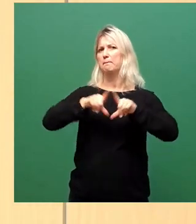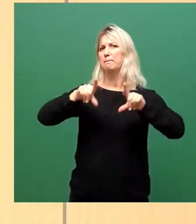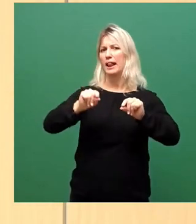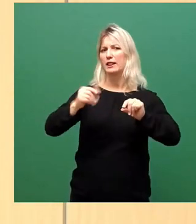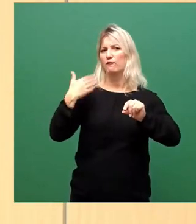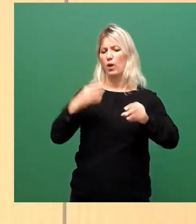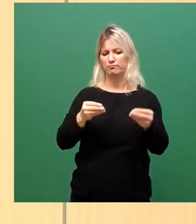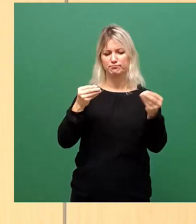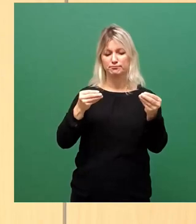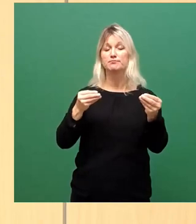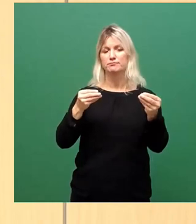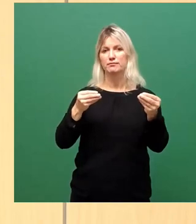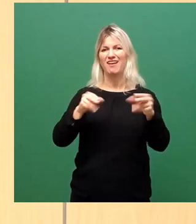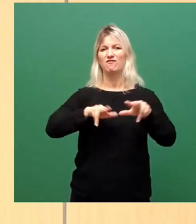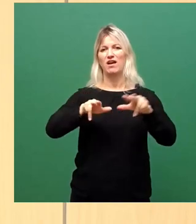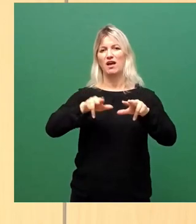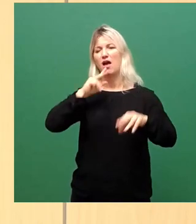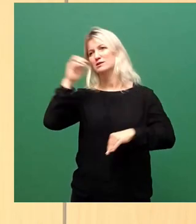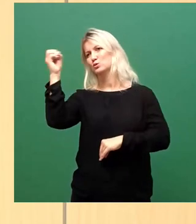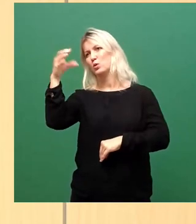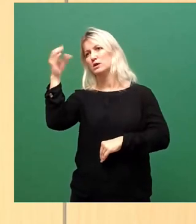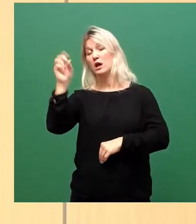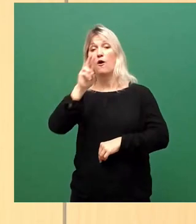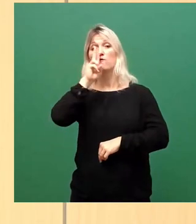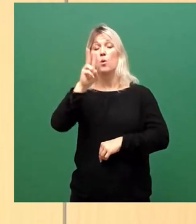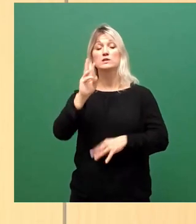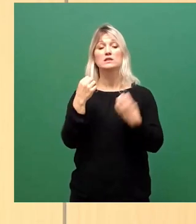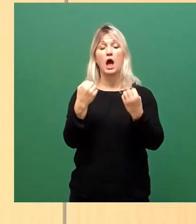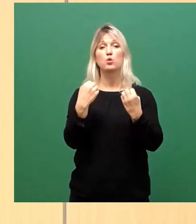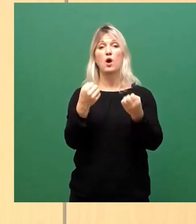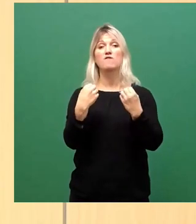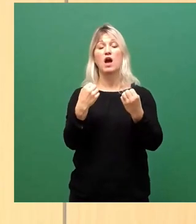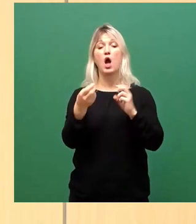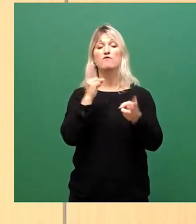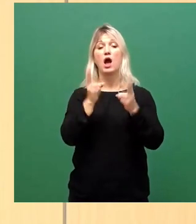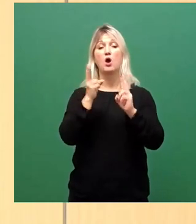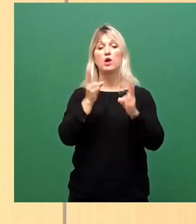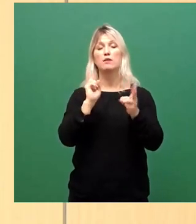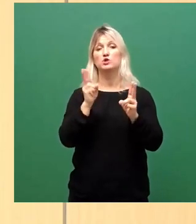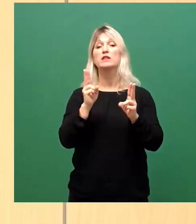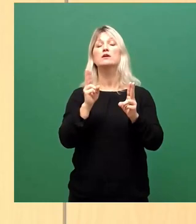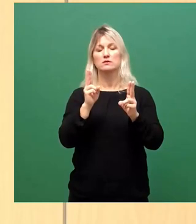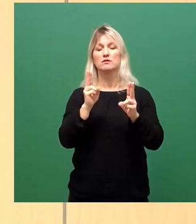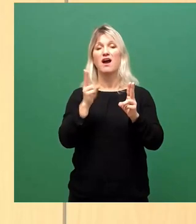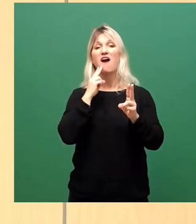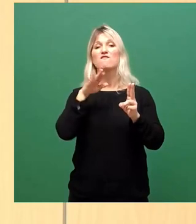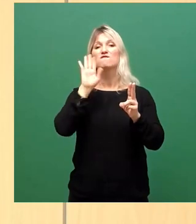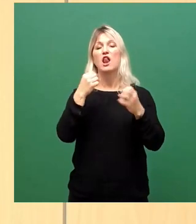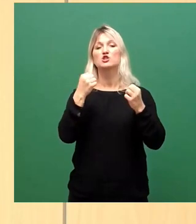Verkehrsdurchsage, Achtung Autofahrer, auf der Autobahn, Streckenabschnitt sowieso, kommt Ihnen ein Falschfahrer entgegen.